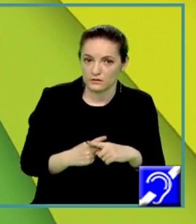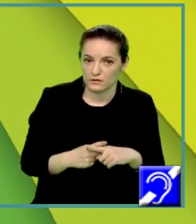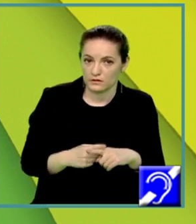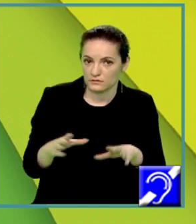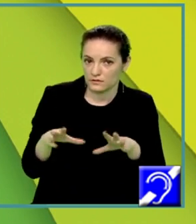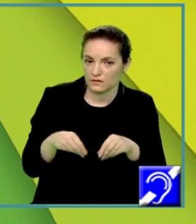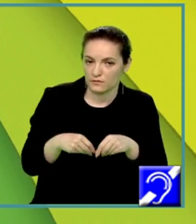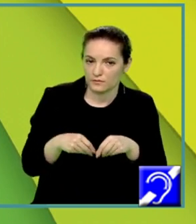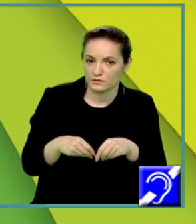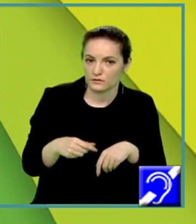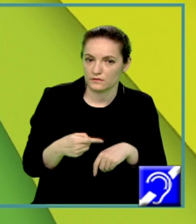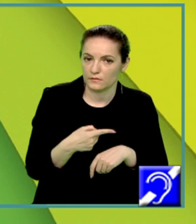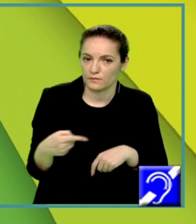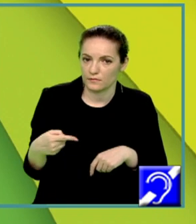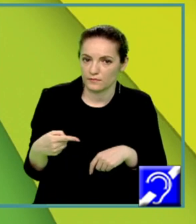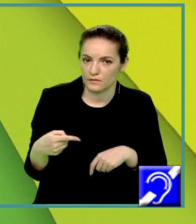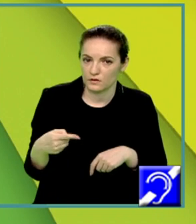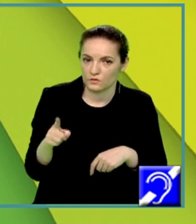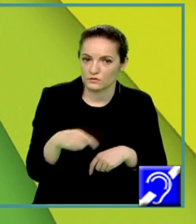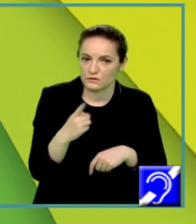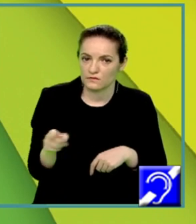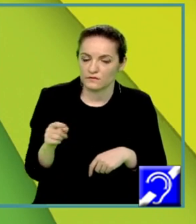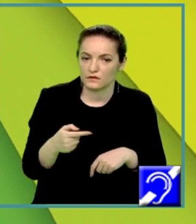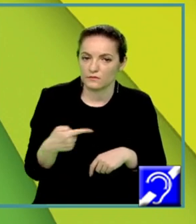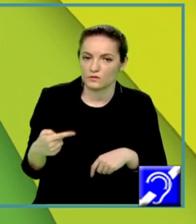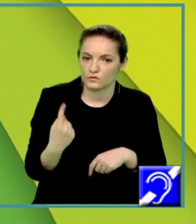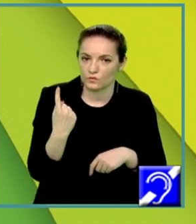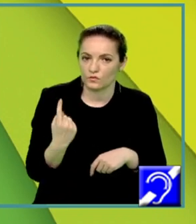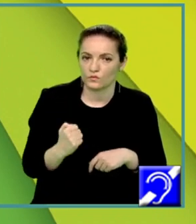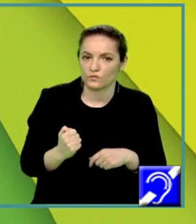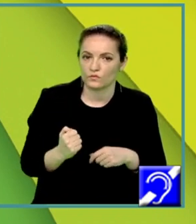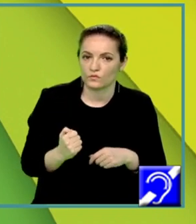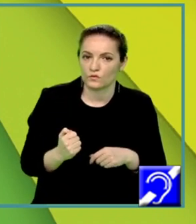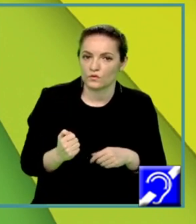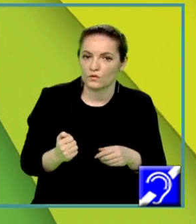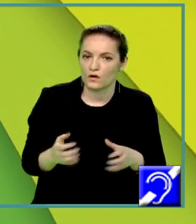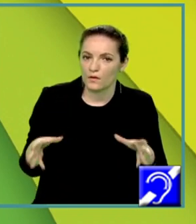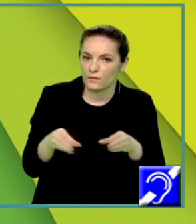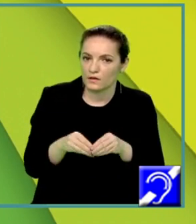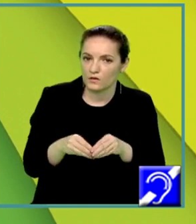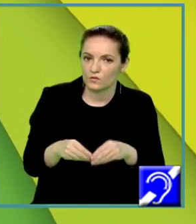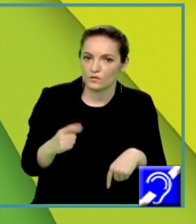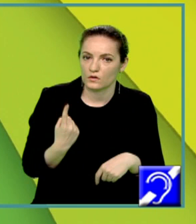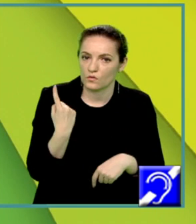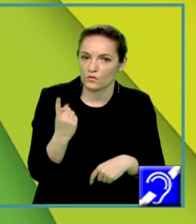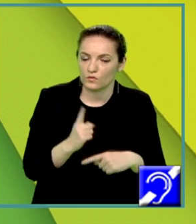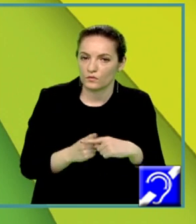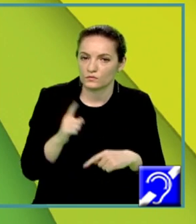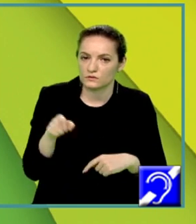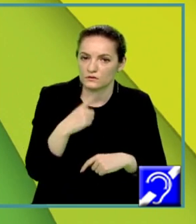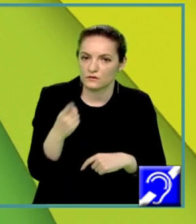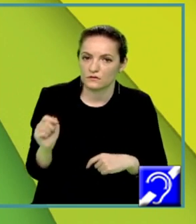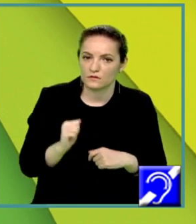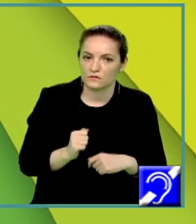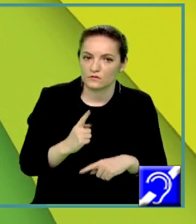tabelului lui minus infinit minus 1 deschis, reunit cu 1 plus infinit și respectiv x mai